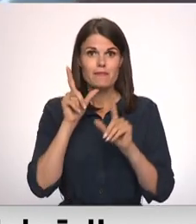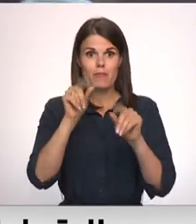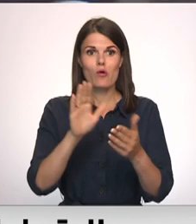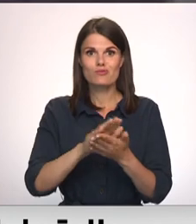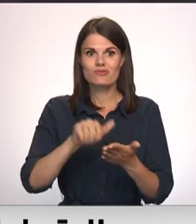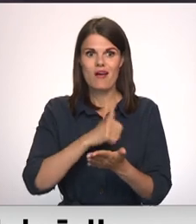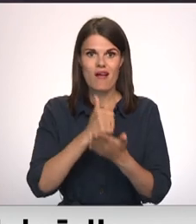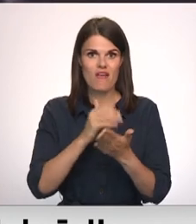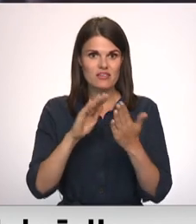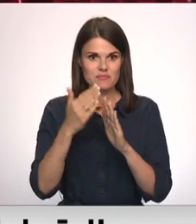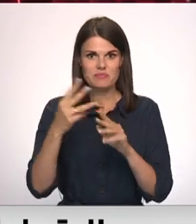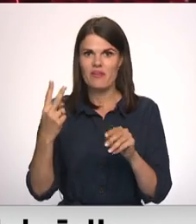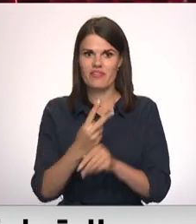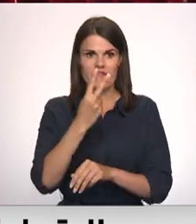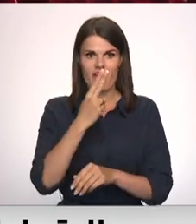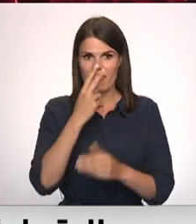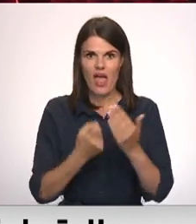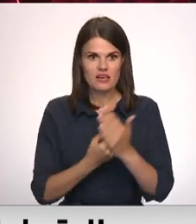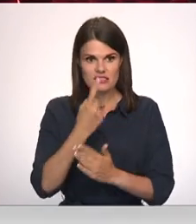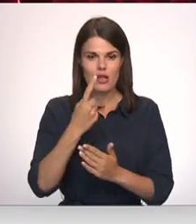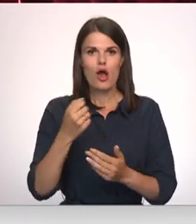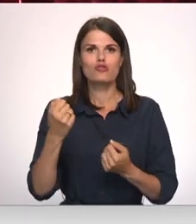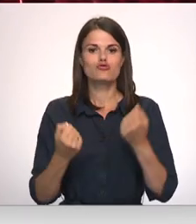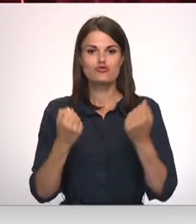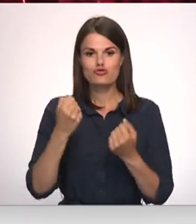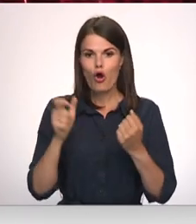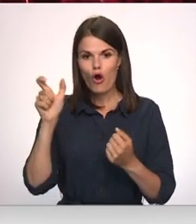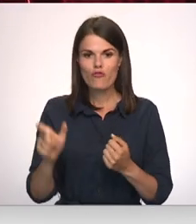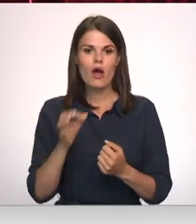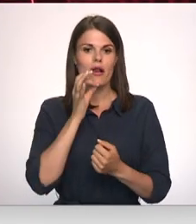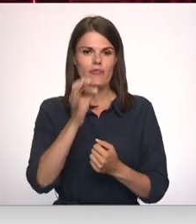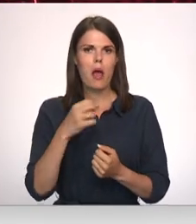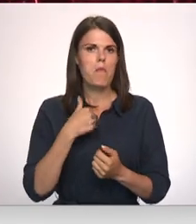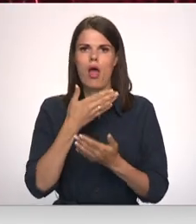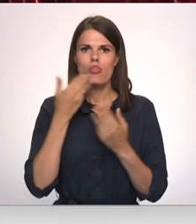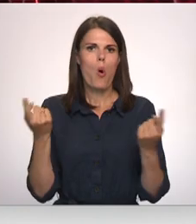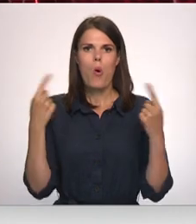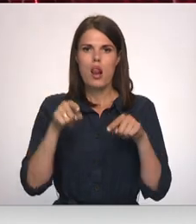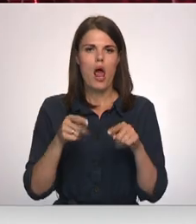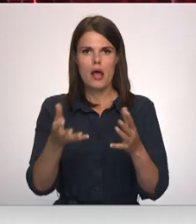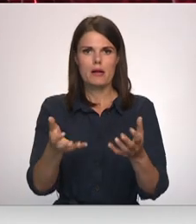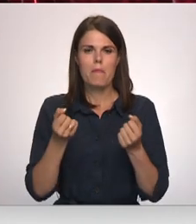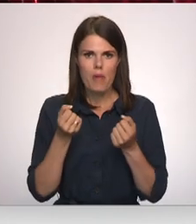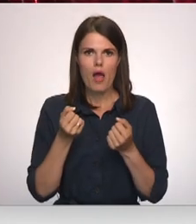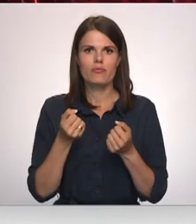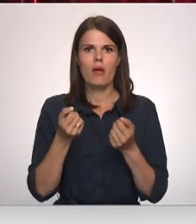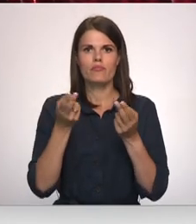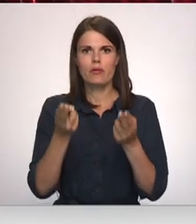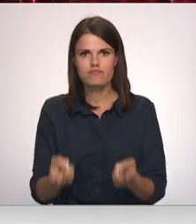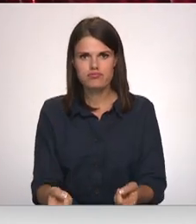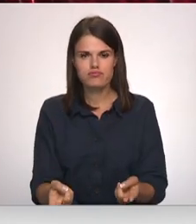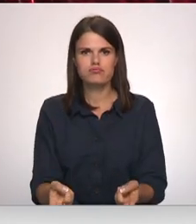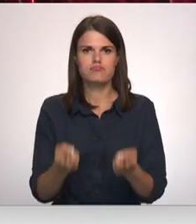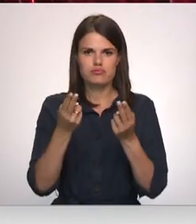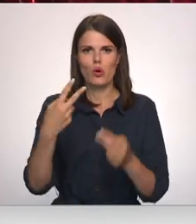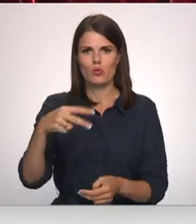divreiz tā arī neizdevās. Šoferim tas galvenais bija, man nav laika tev paņēt, man nav laika izliegt to platformu, ja tas būs 20 minūtes. Nu,